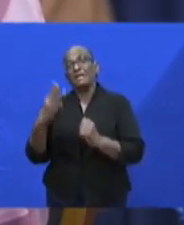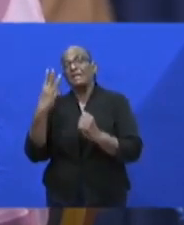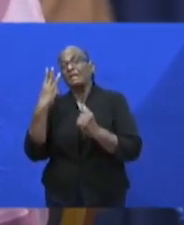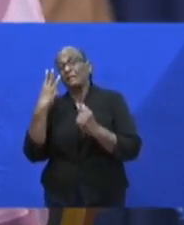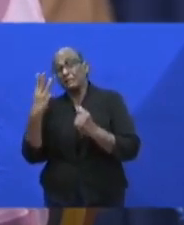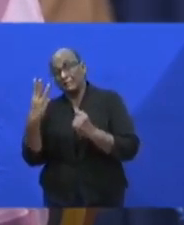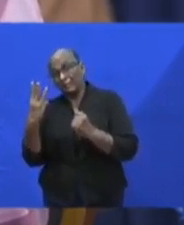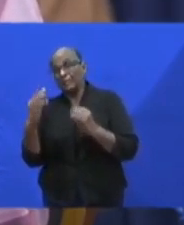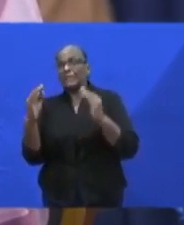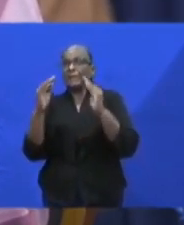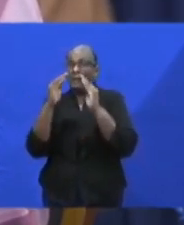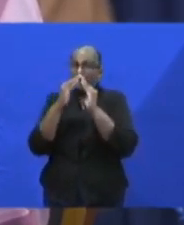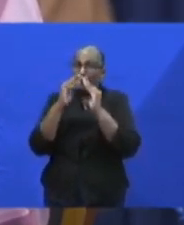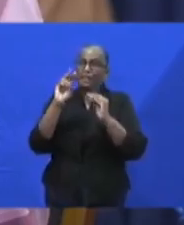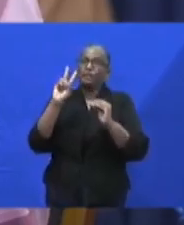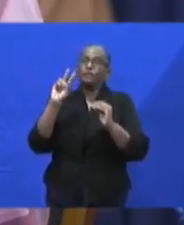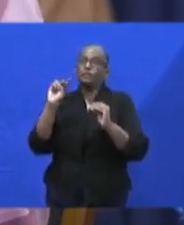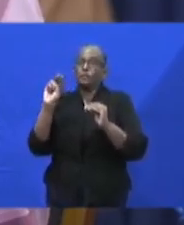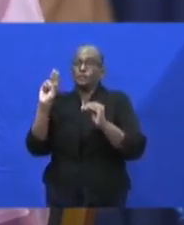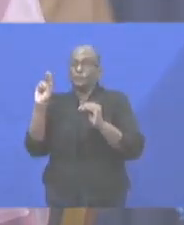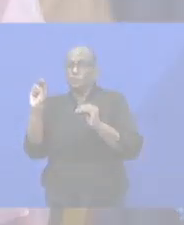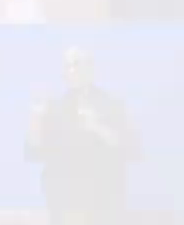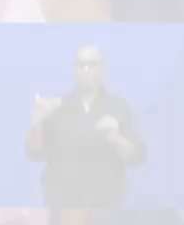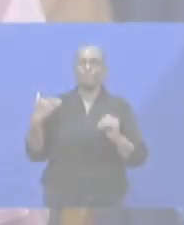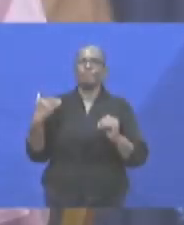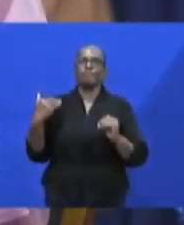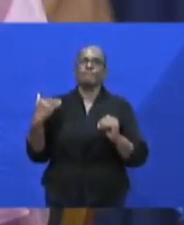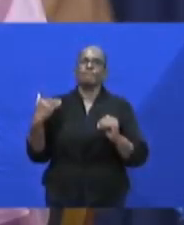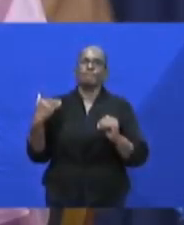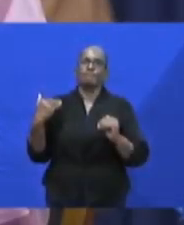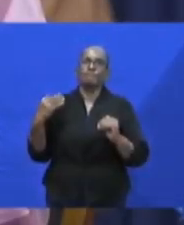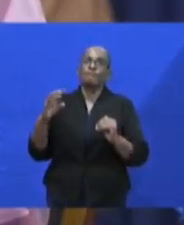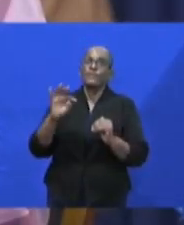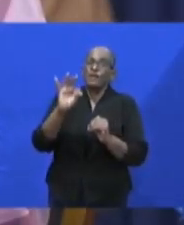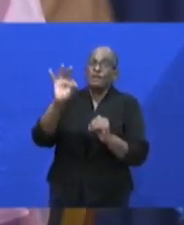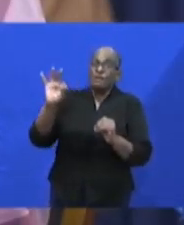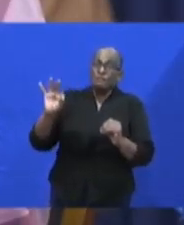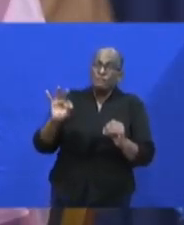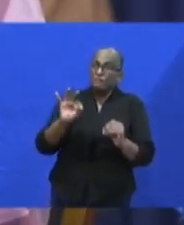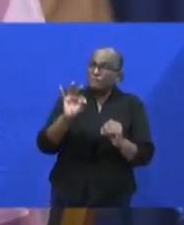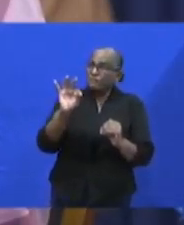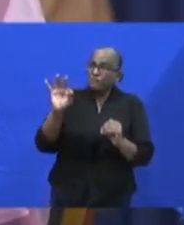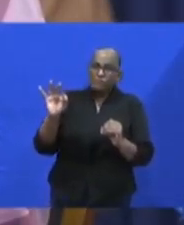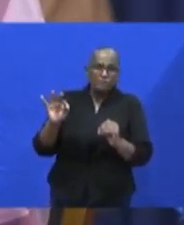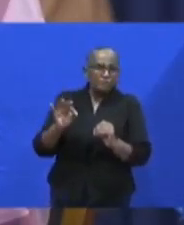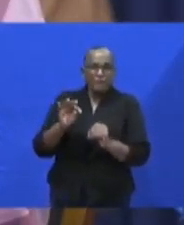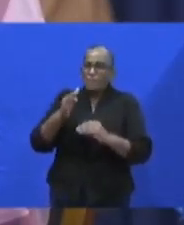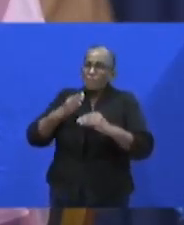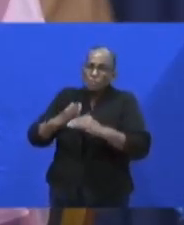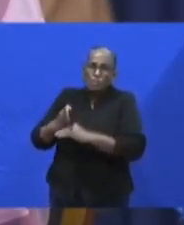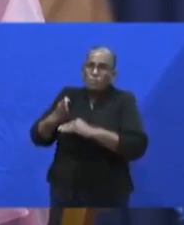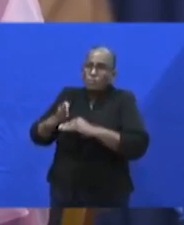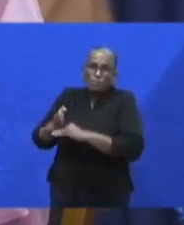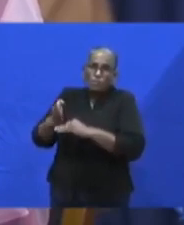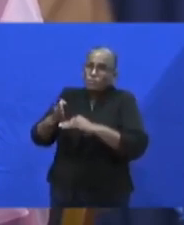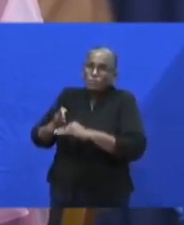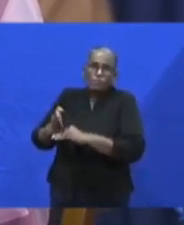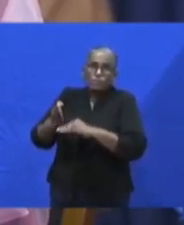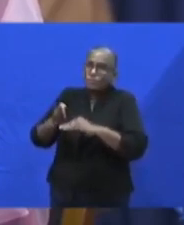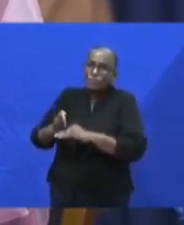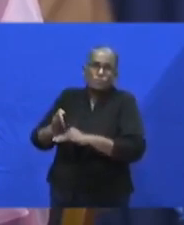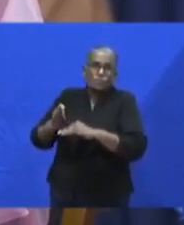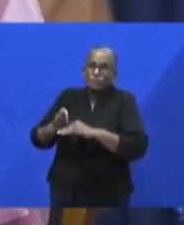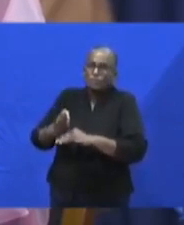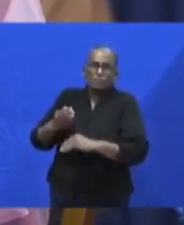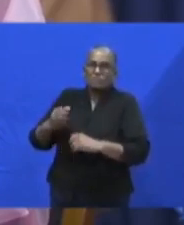2020 komen te overlijden. De familie is continu over de